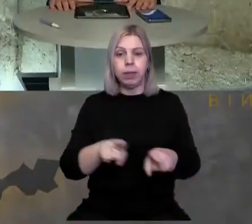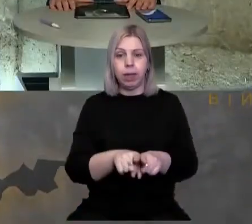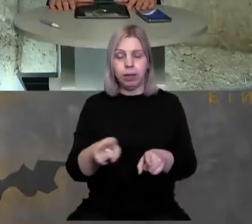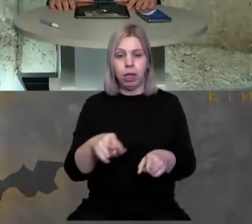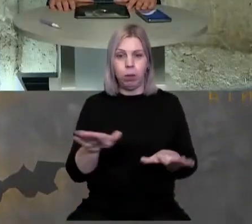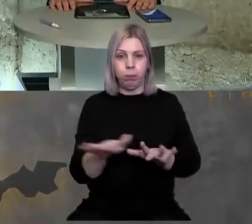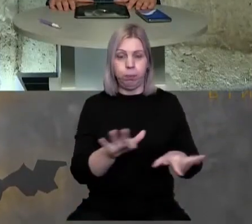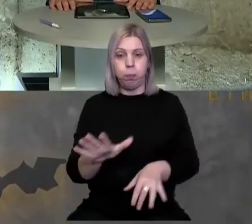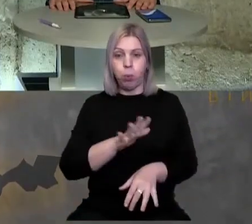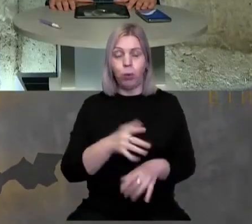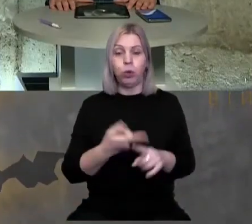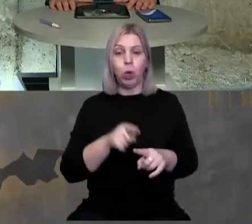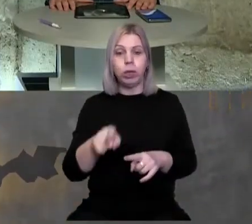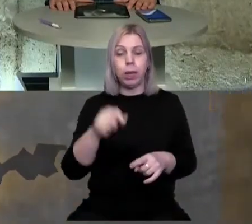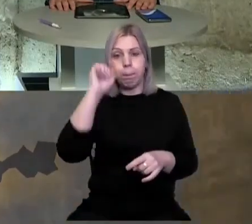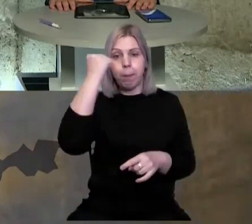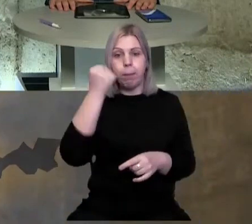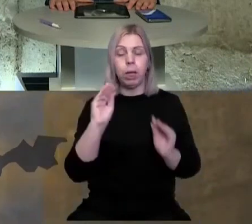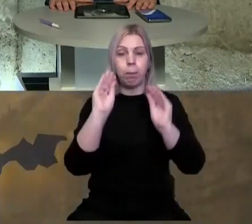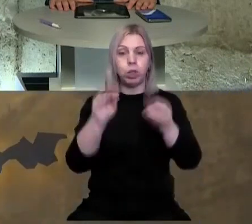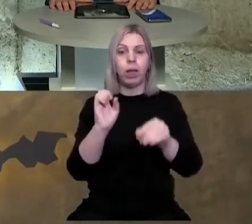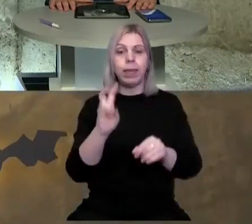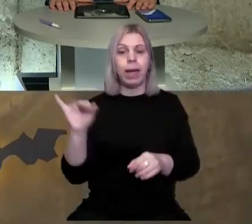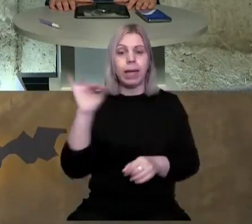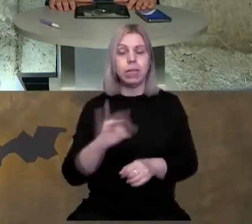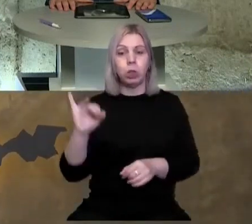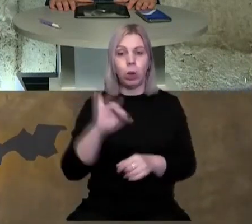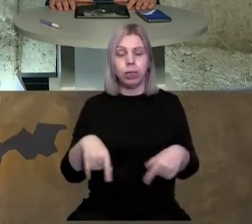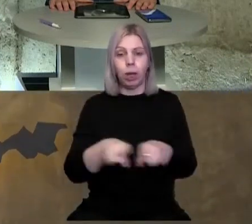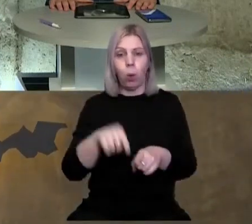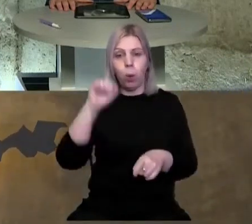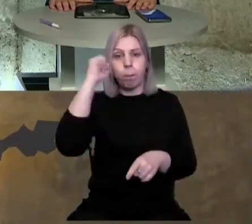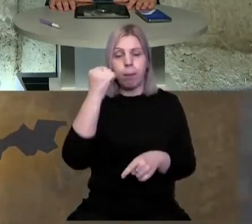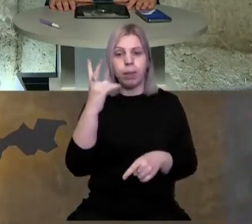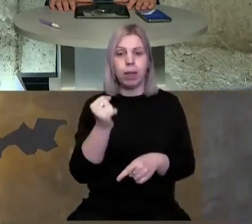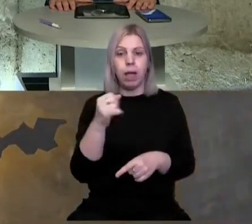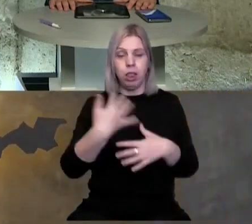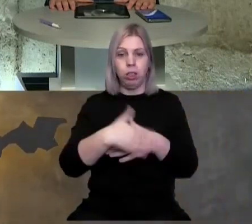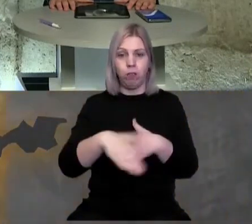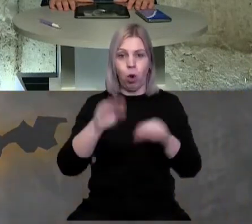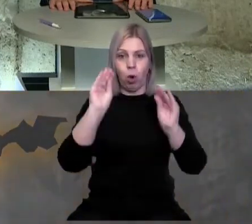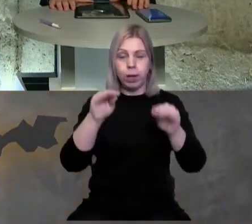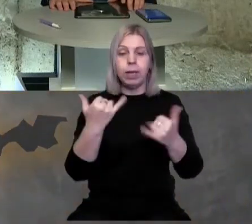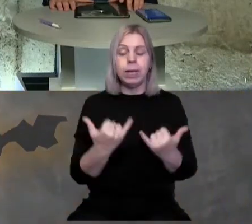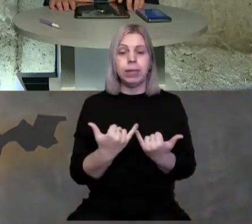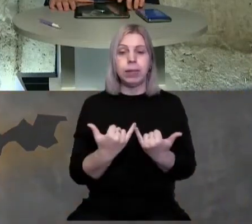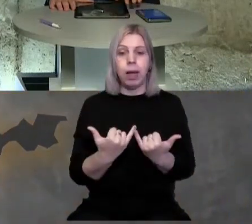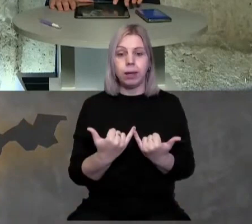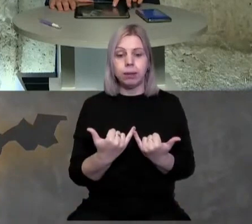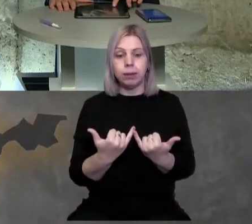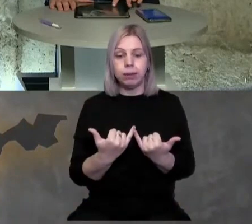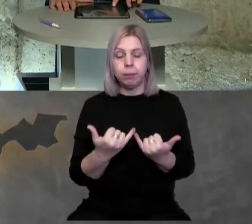процес пройшов, тоді цей пам'ятник поставили як історичну таку пам'ятку на дворі. Тобто зараз